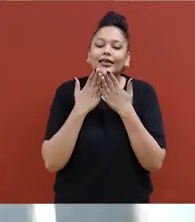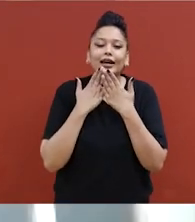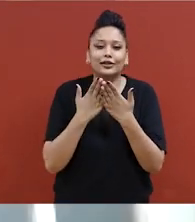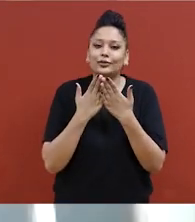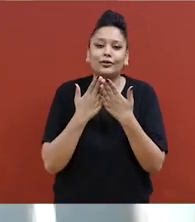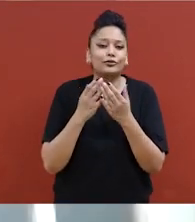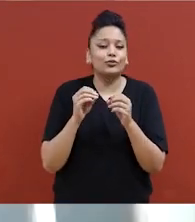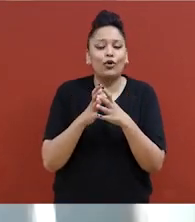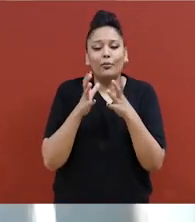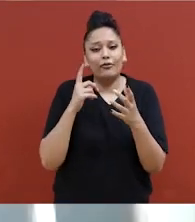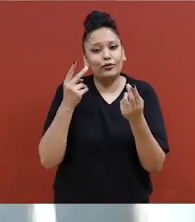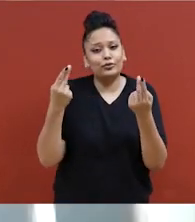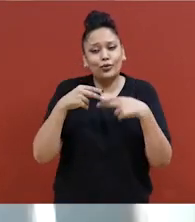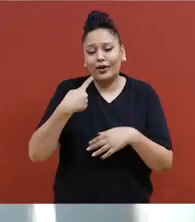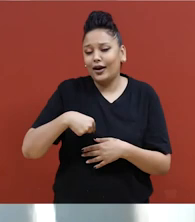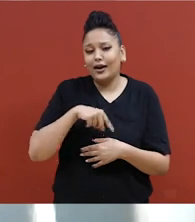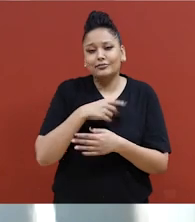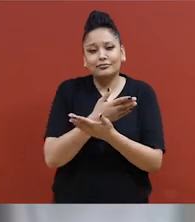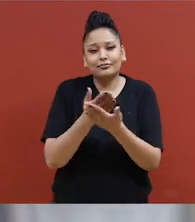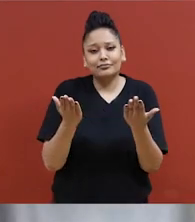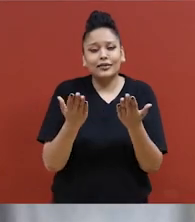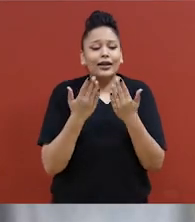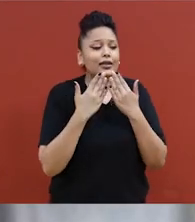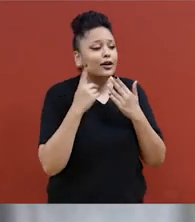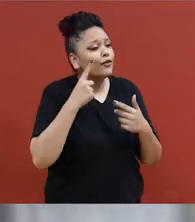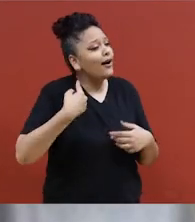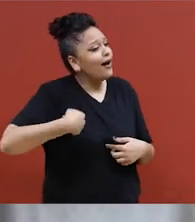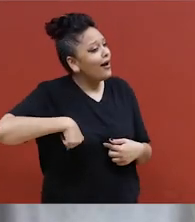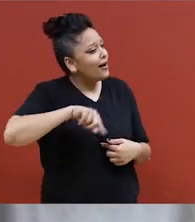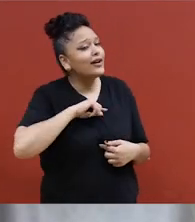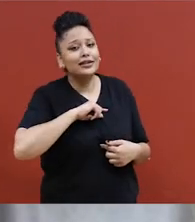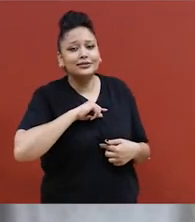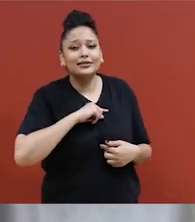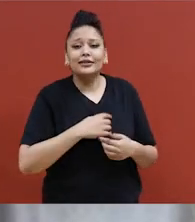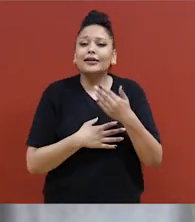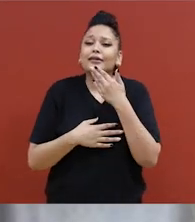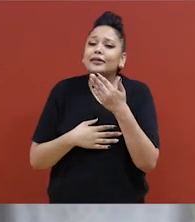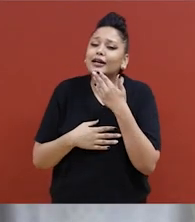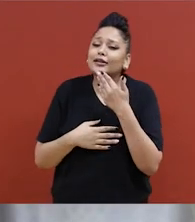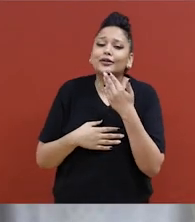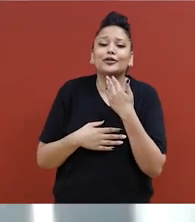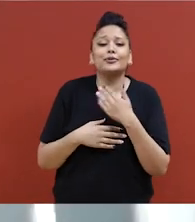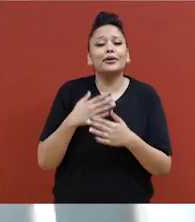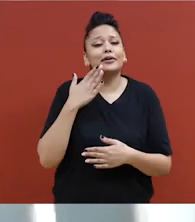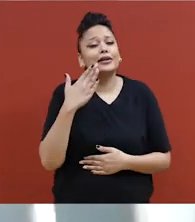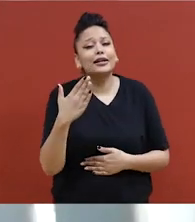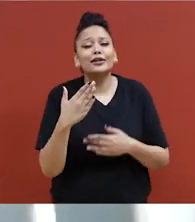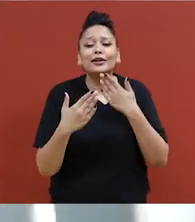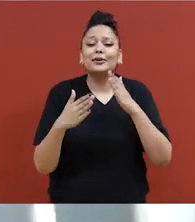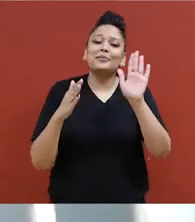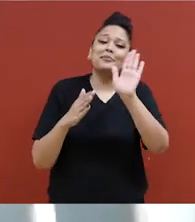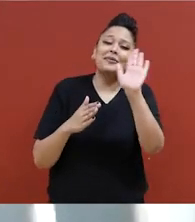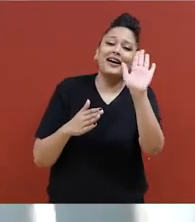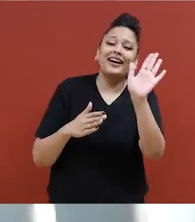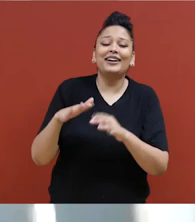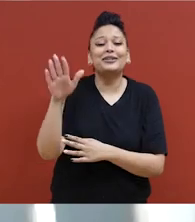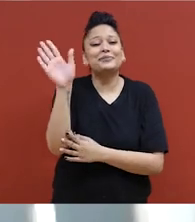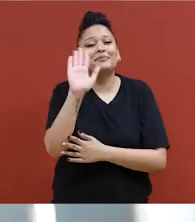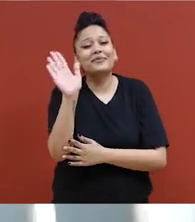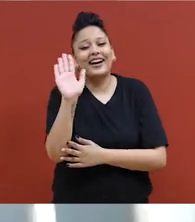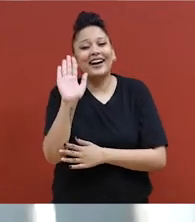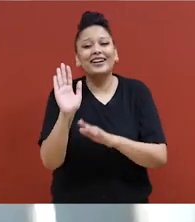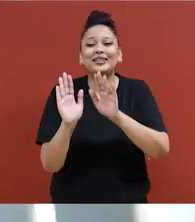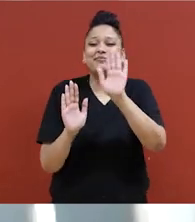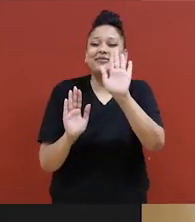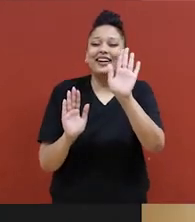Merci beaucoup à vous toutes. Merci de m'avoir reçue. Merci à vous.